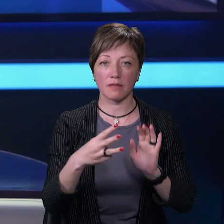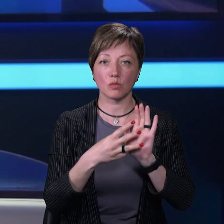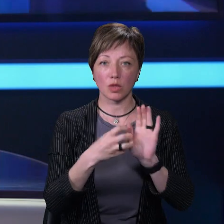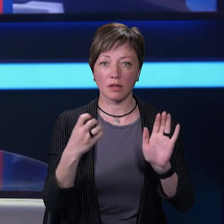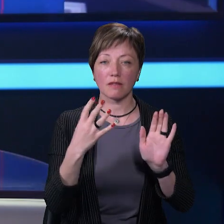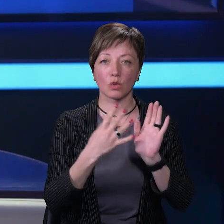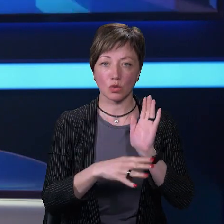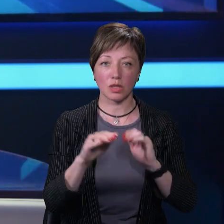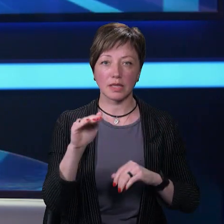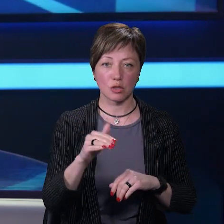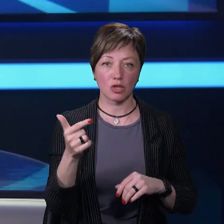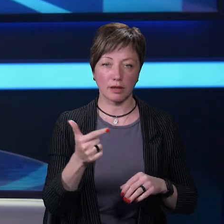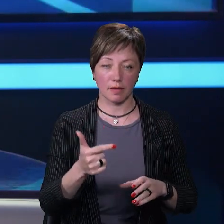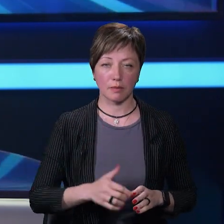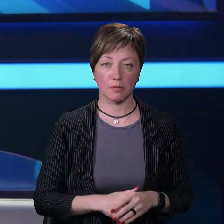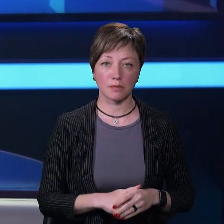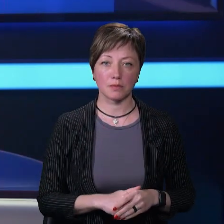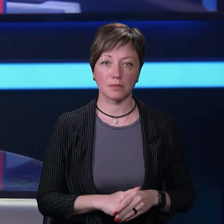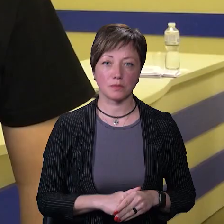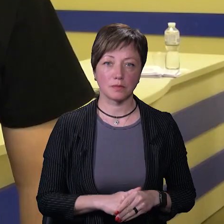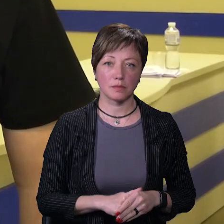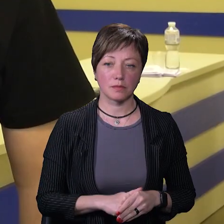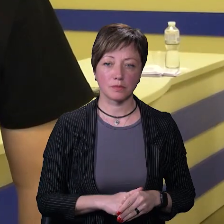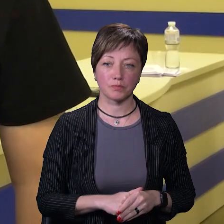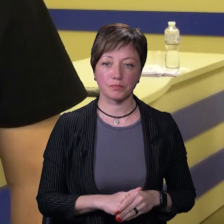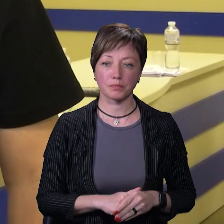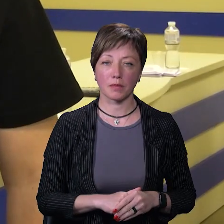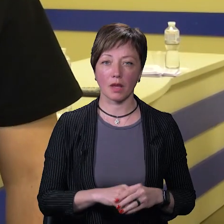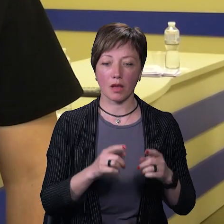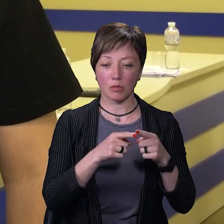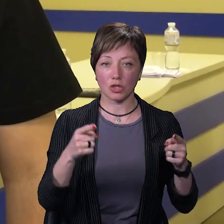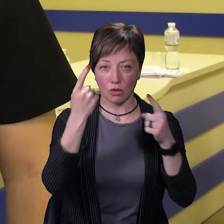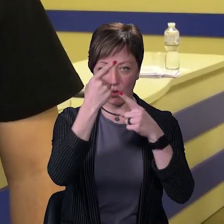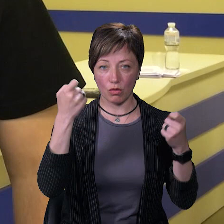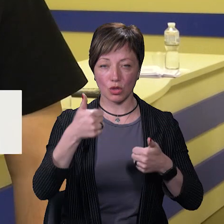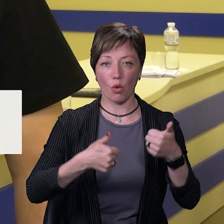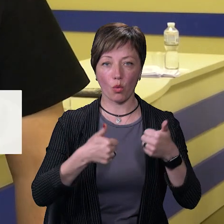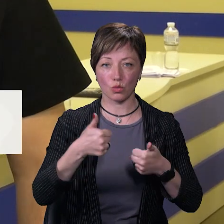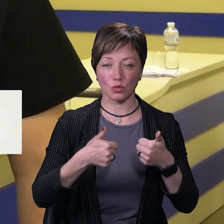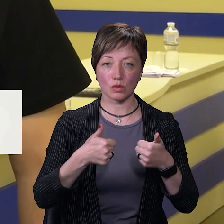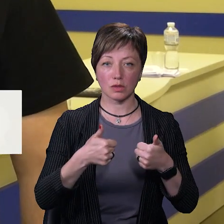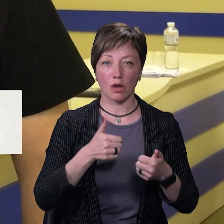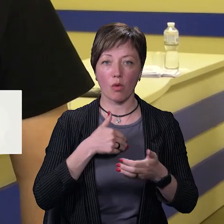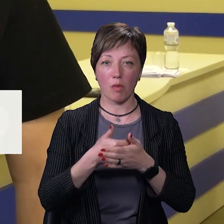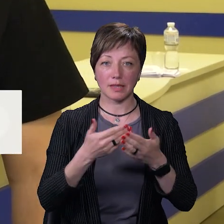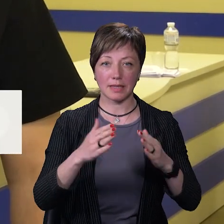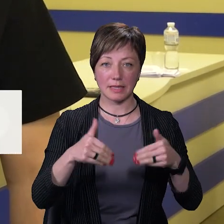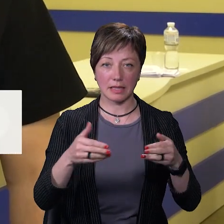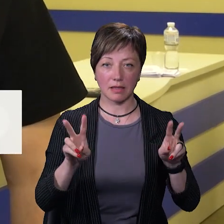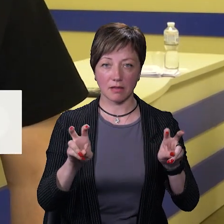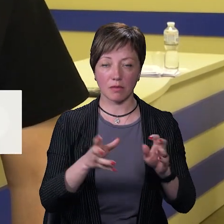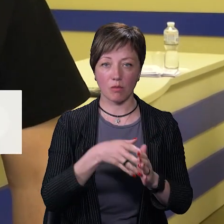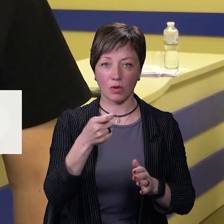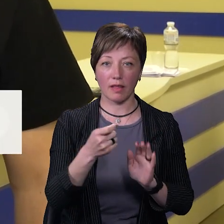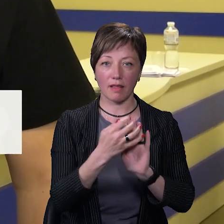890 тисяч гривень. Під час оголошення конкурсу громадської ініціативи було подано